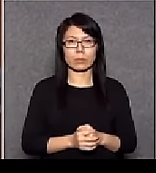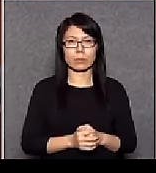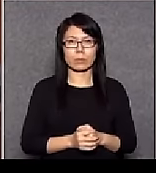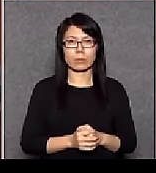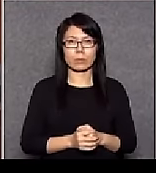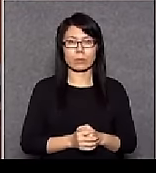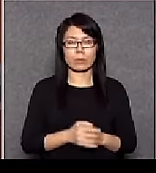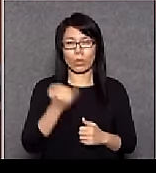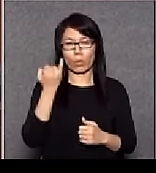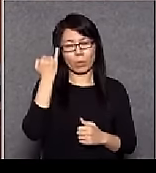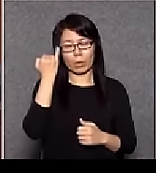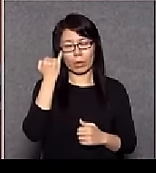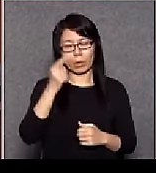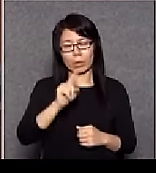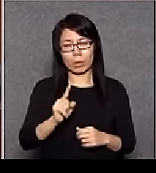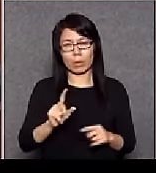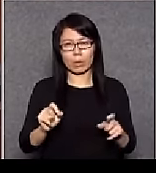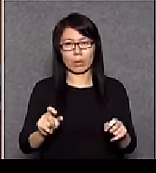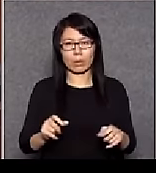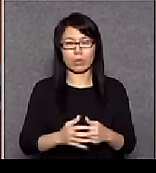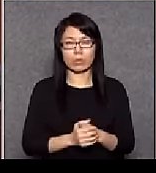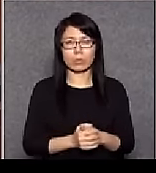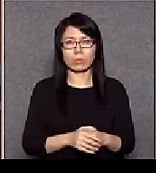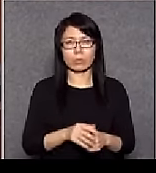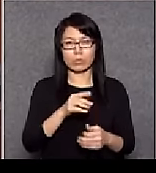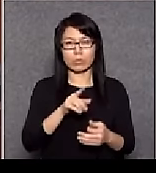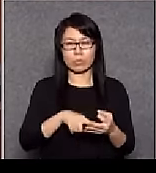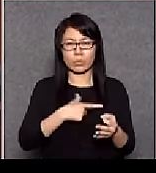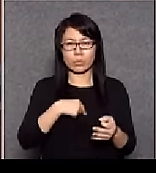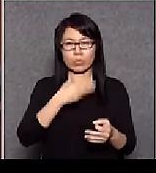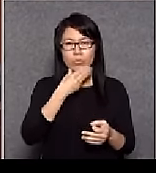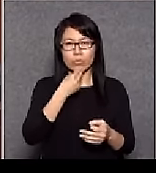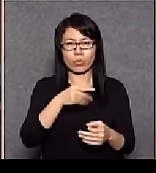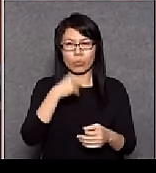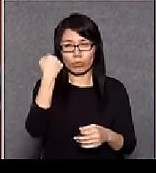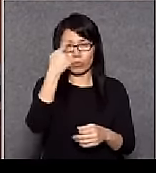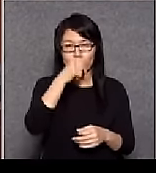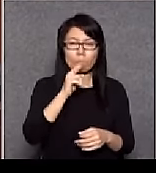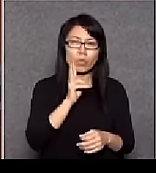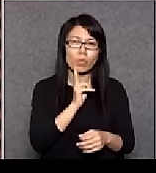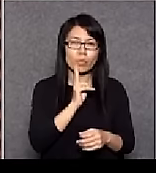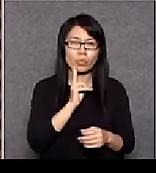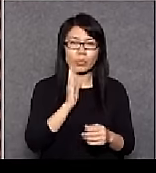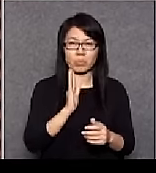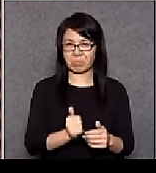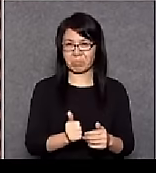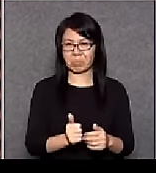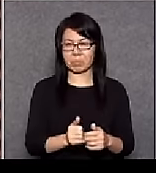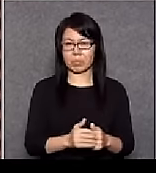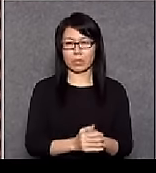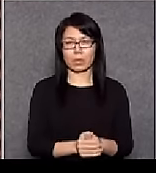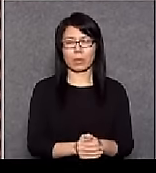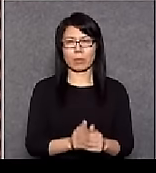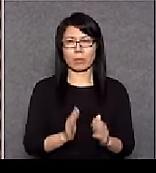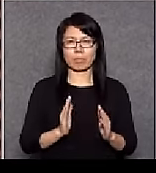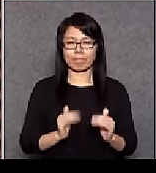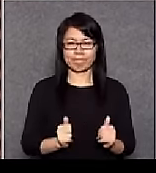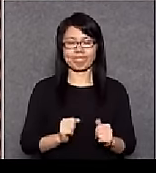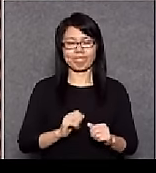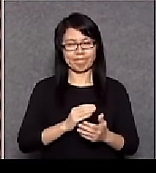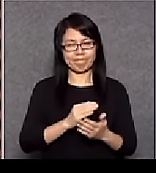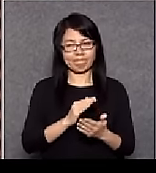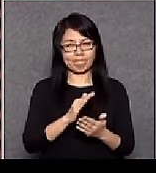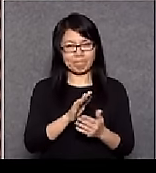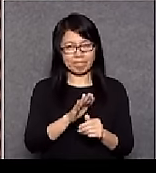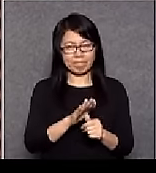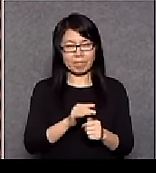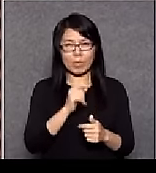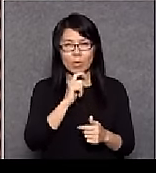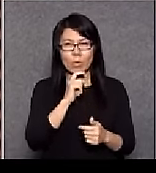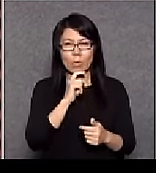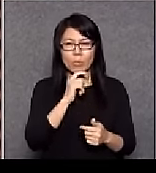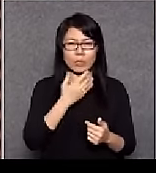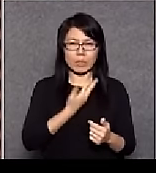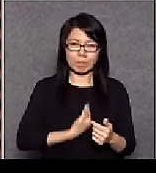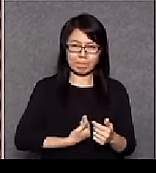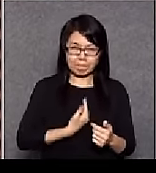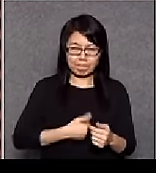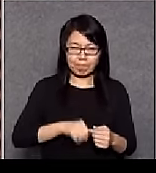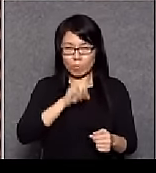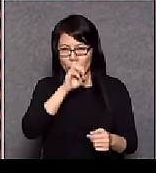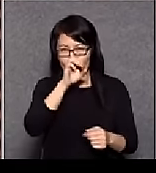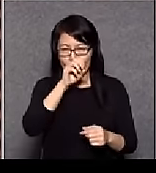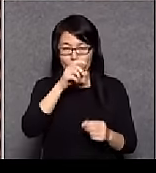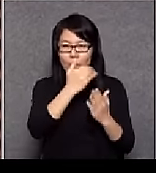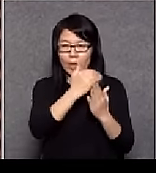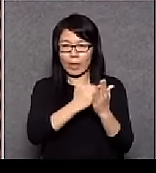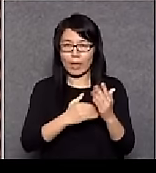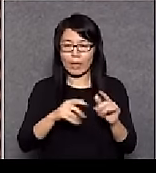論為甚麼藝人議員的樣子是很正派的很白實的也很廣東理的我